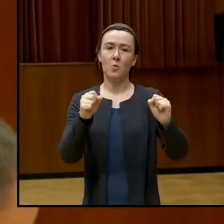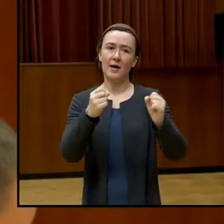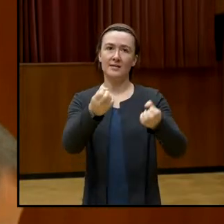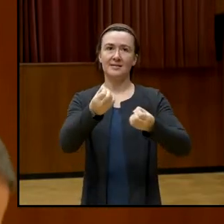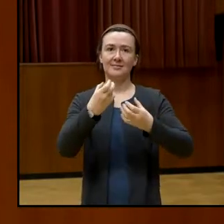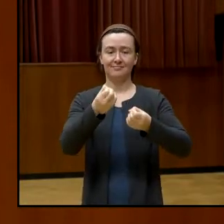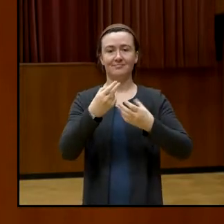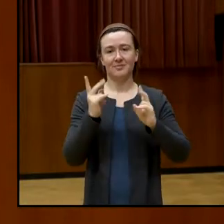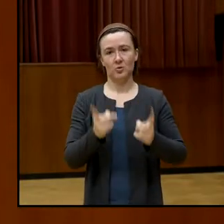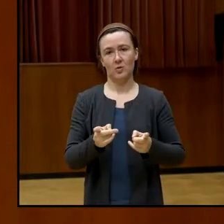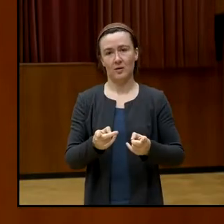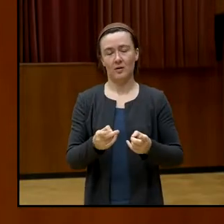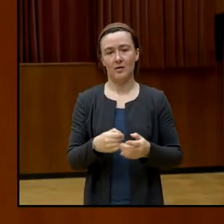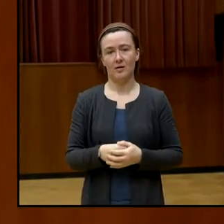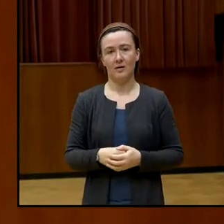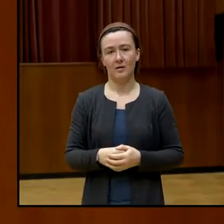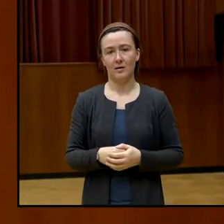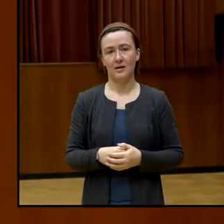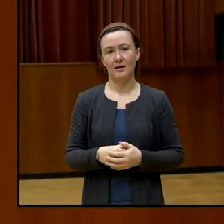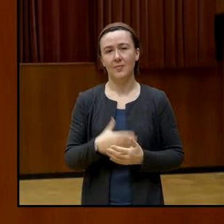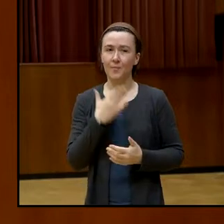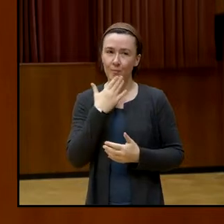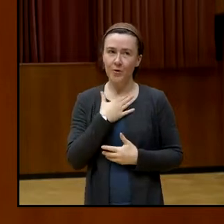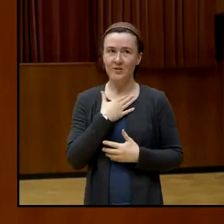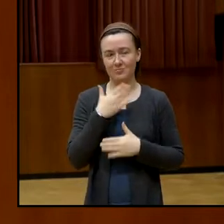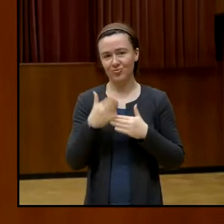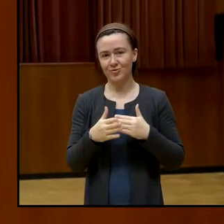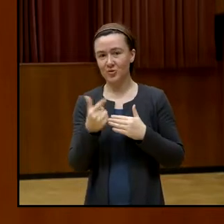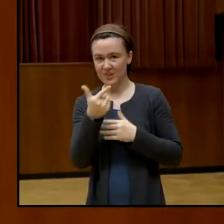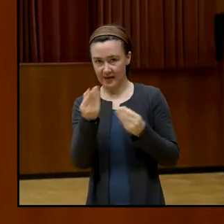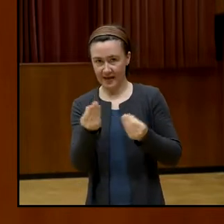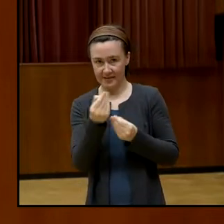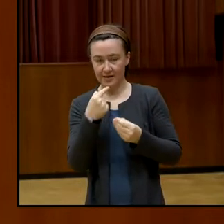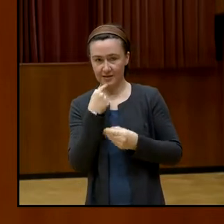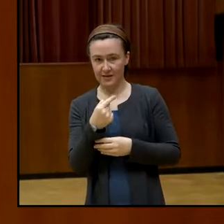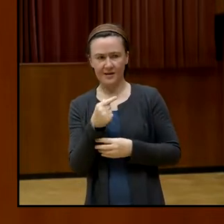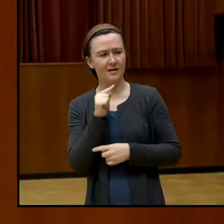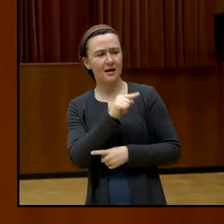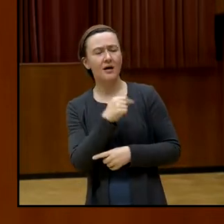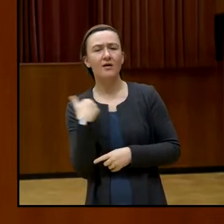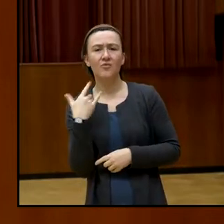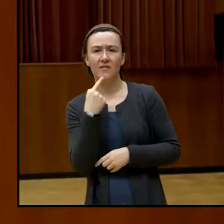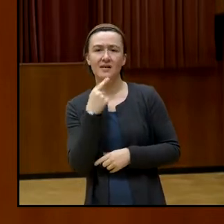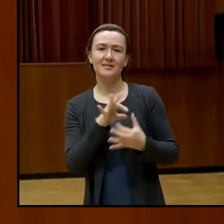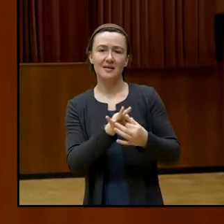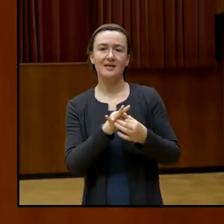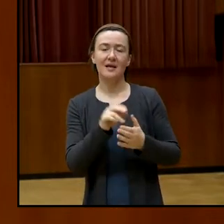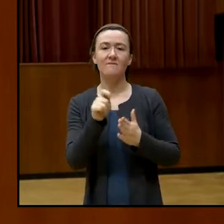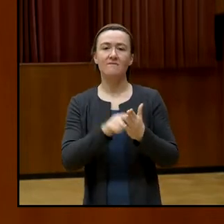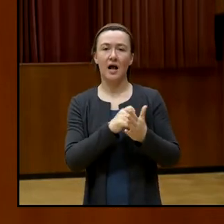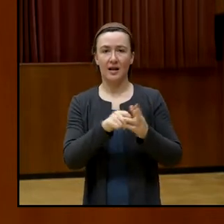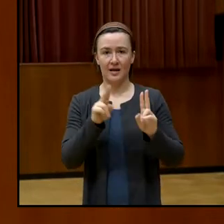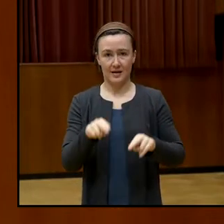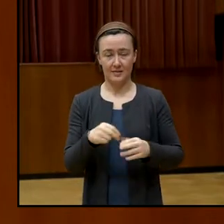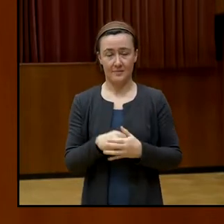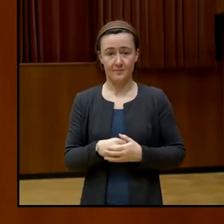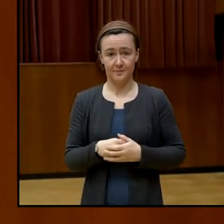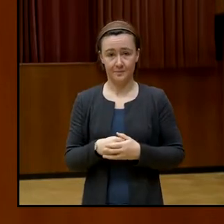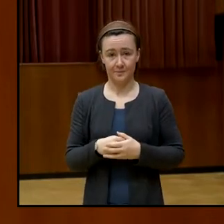noch zwei Sachen sagen, wie du gesagt hast vorher mit dem Wahlrecht. Es geht in Zukunft